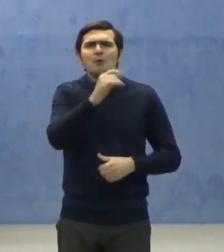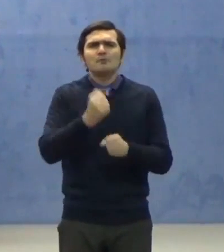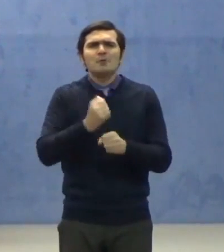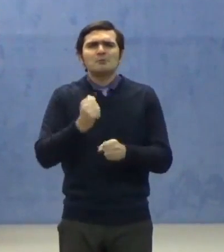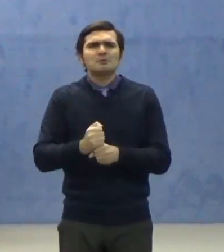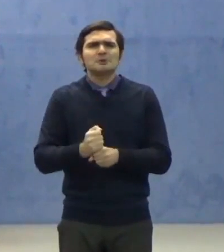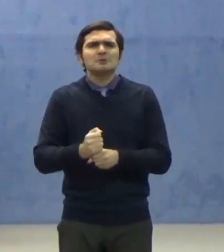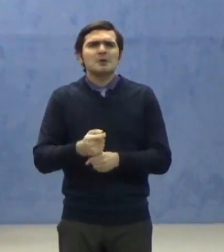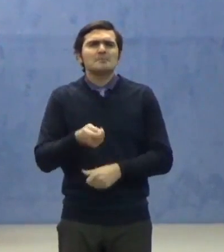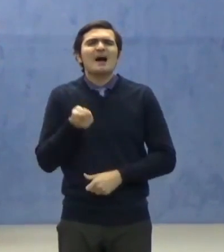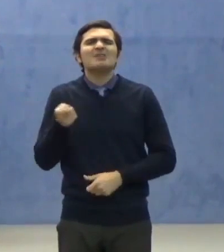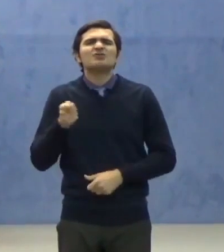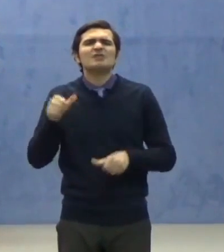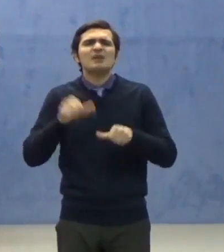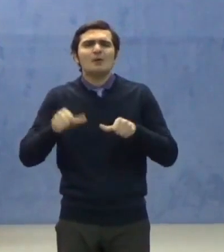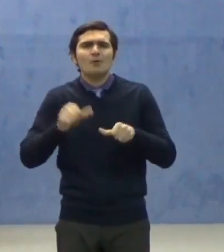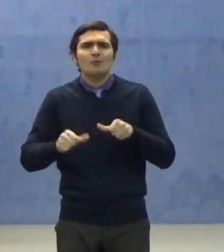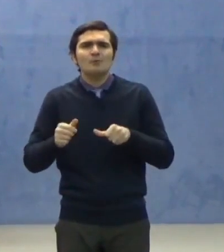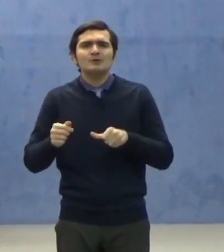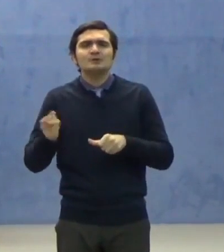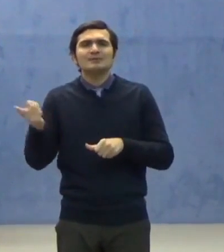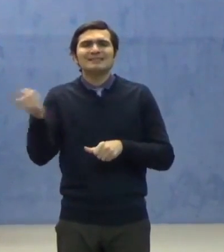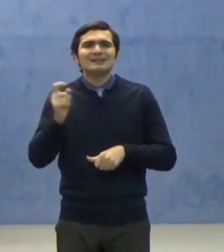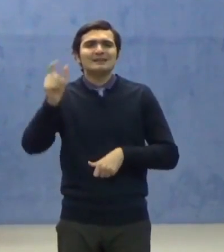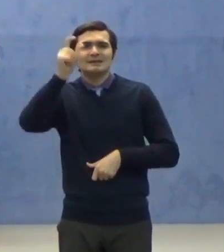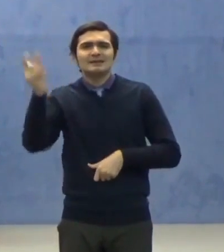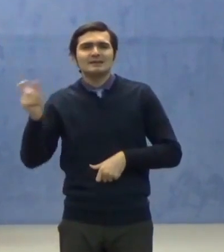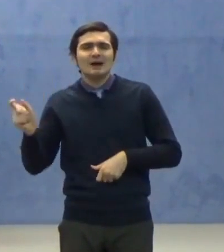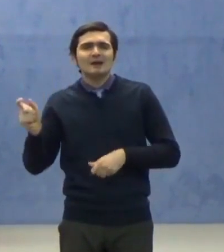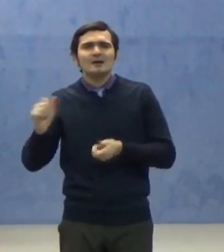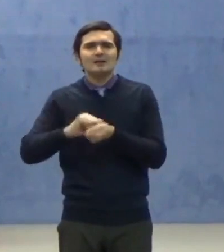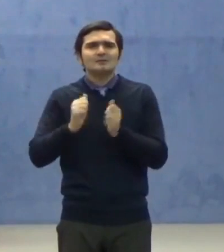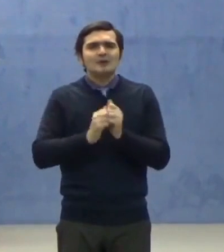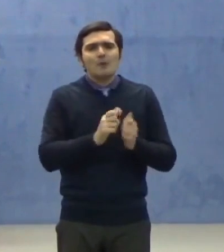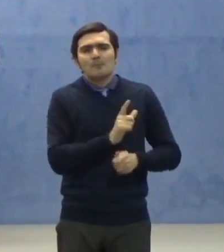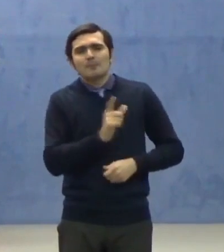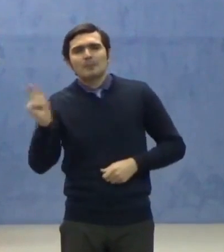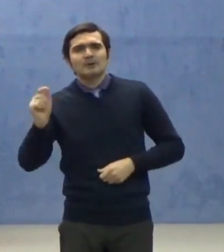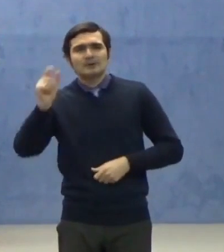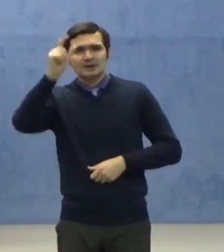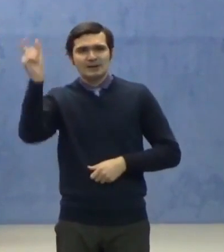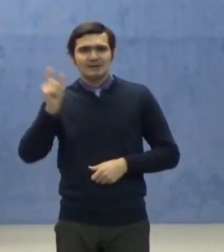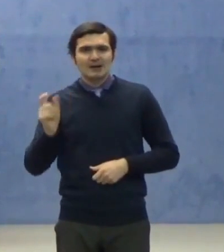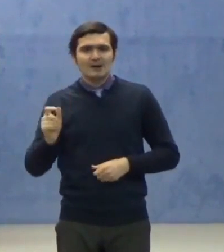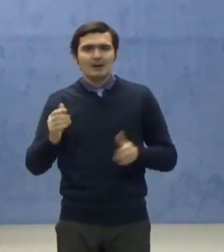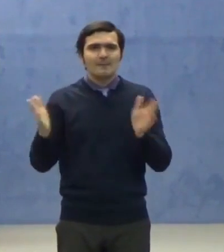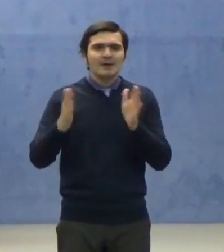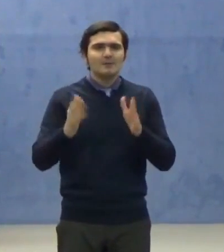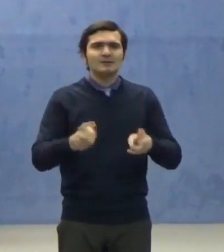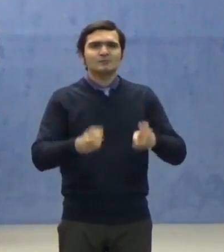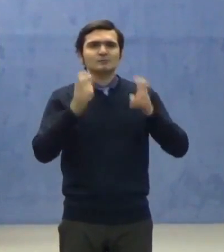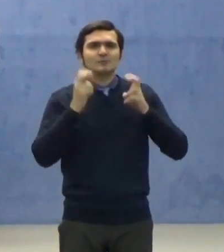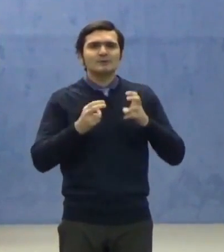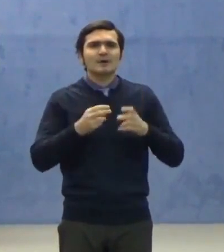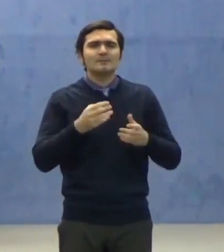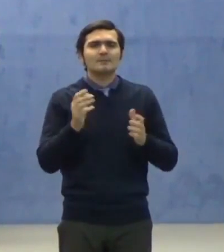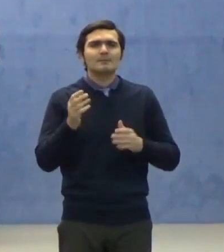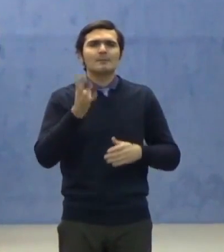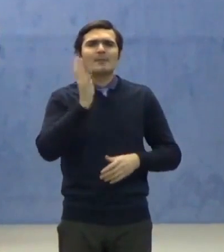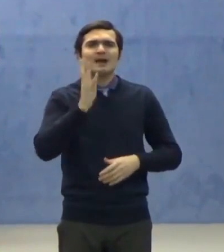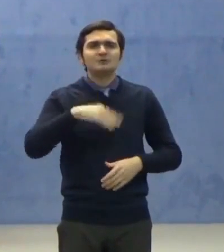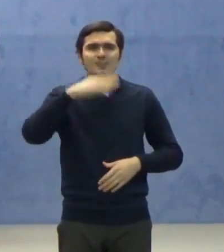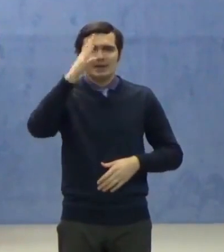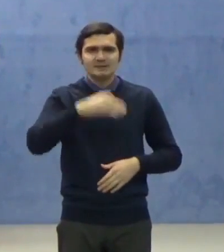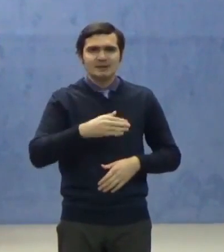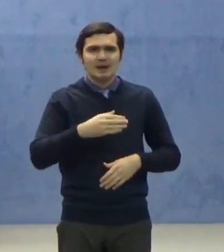economici aerieni, spre și din Italia către România, pentru o perioadă de 14 zile,